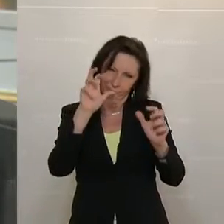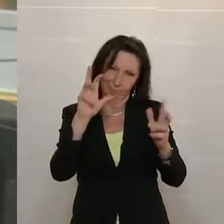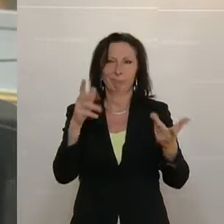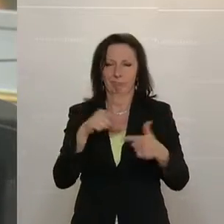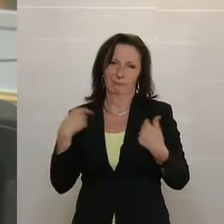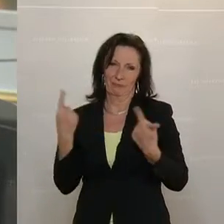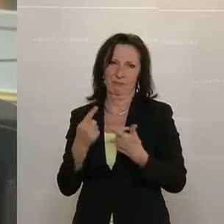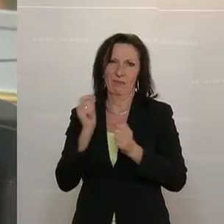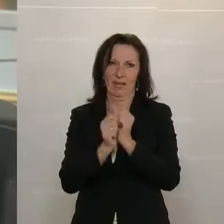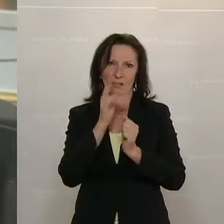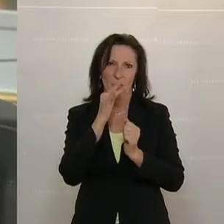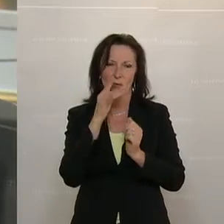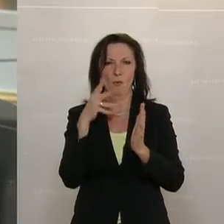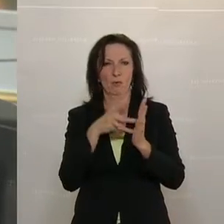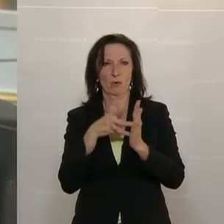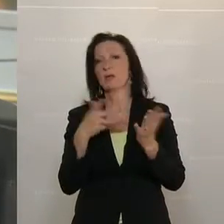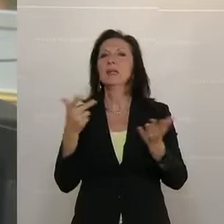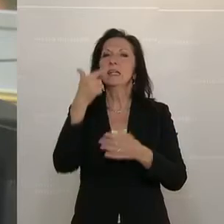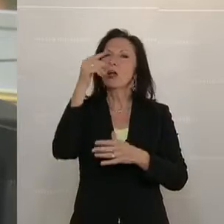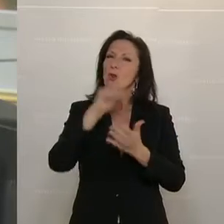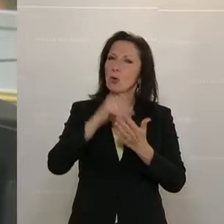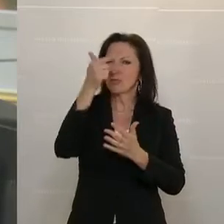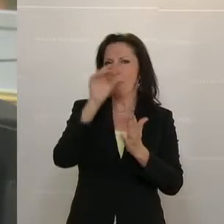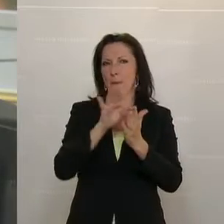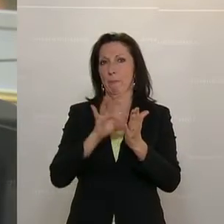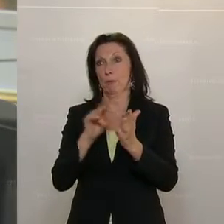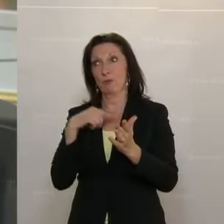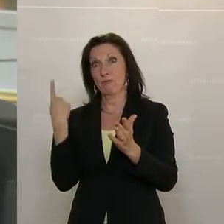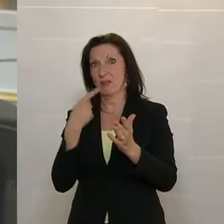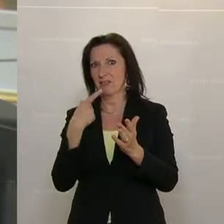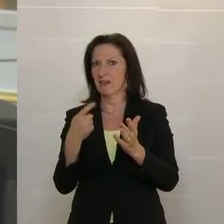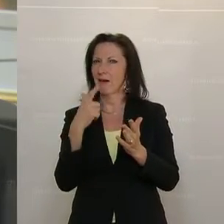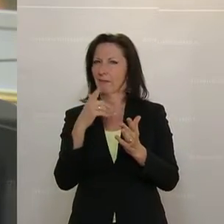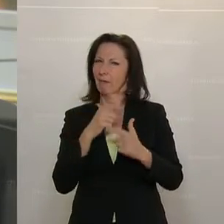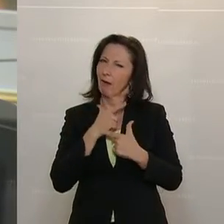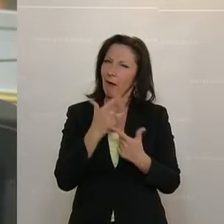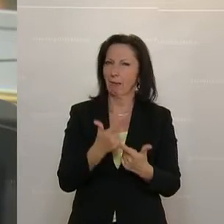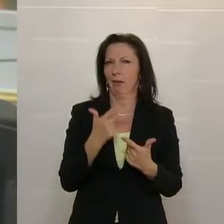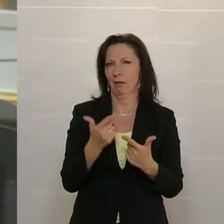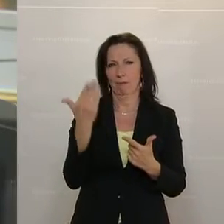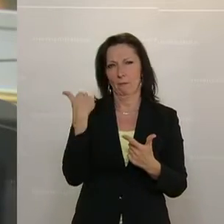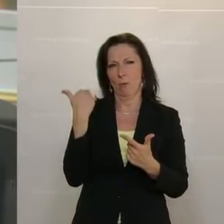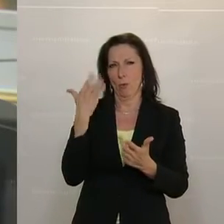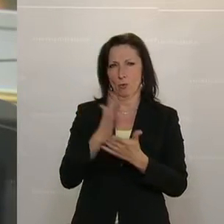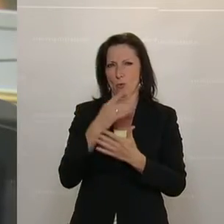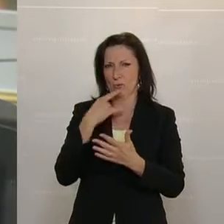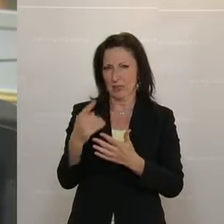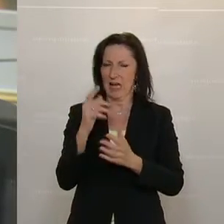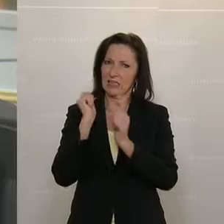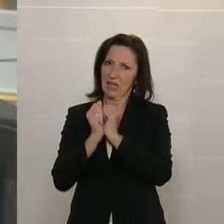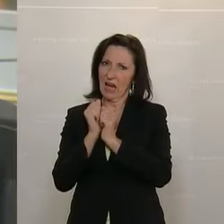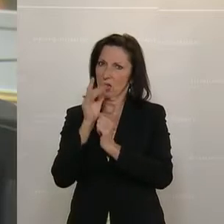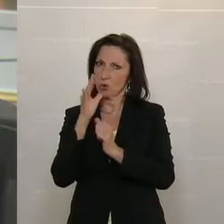Punkte haben wir in unserer Stellungnahme angemerkt. Es ist ein Anliegen, das wurde schon in vergangenen Perioden auch zwischen den